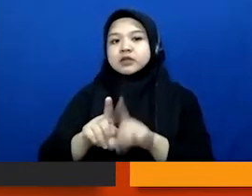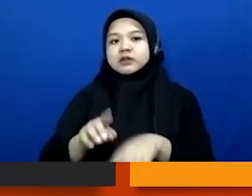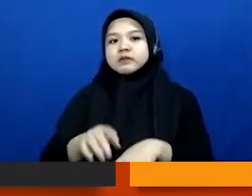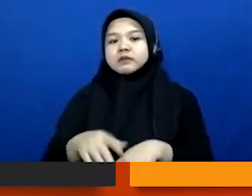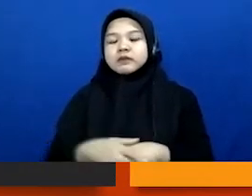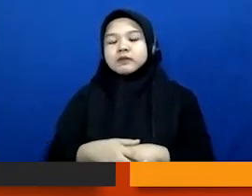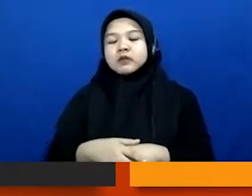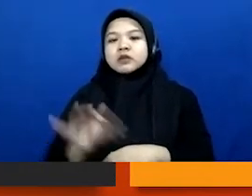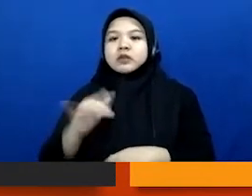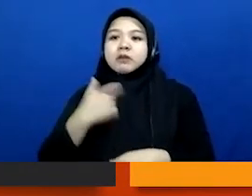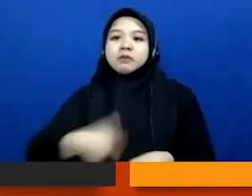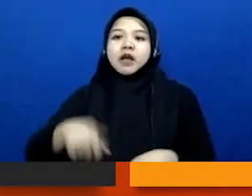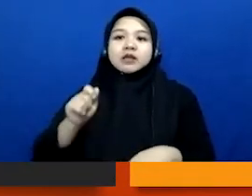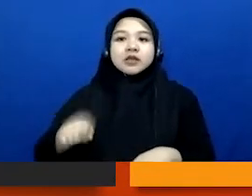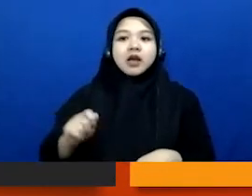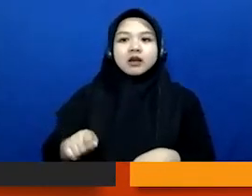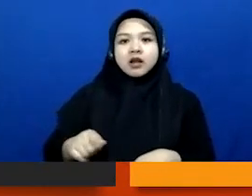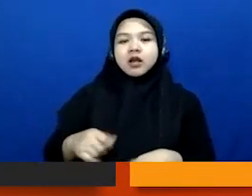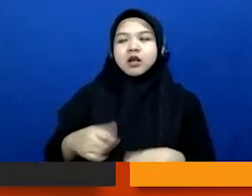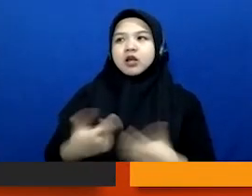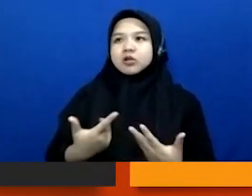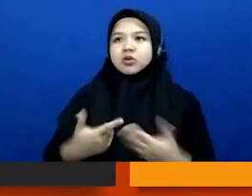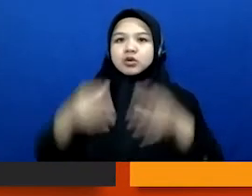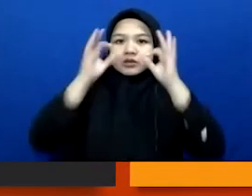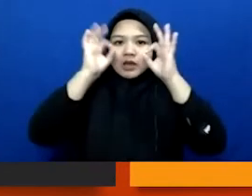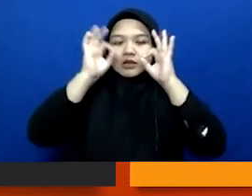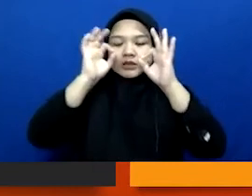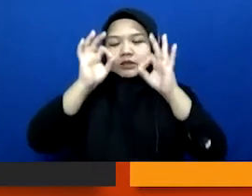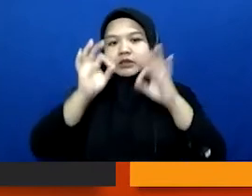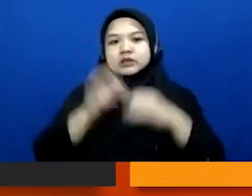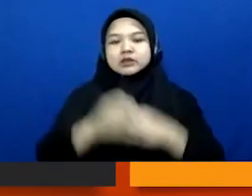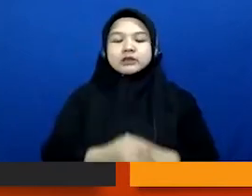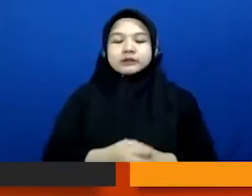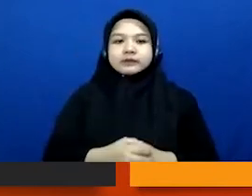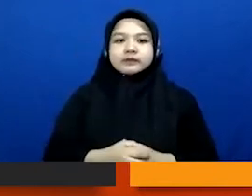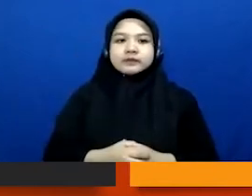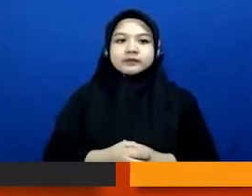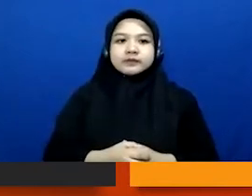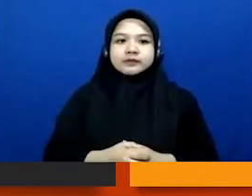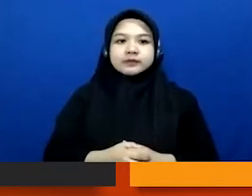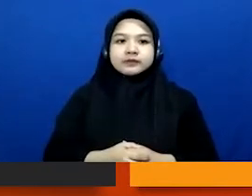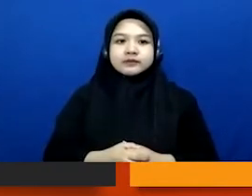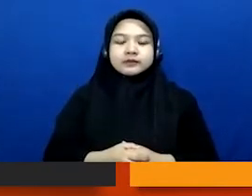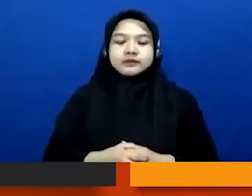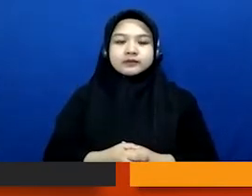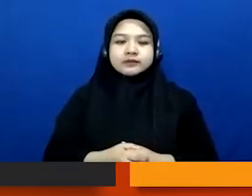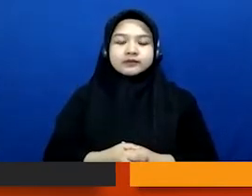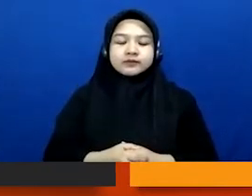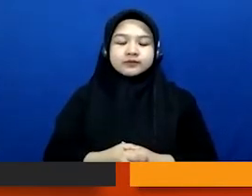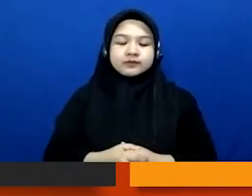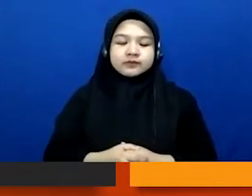kuasa hukumnya dengan faksi-saksi di awal nah kemudian